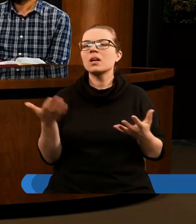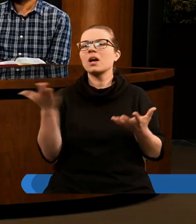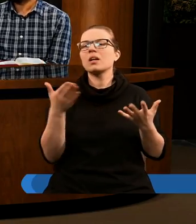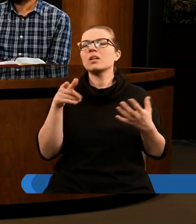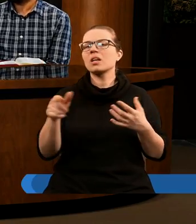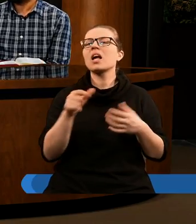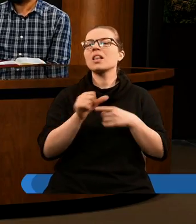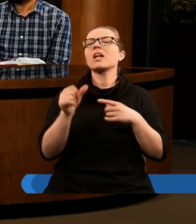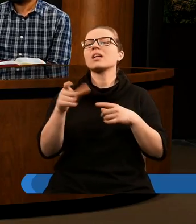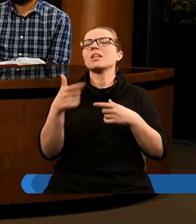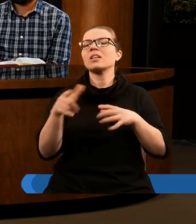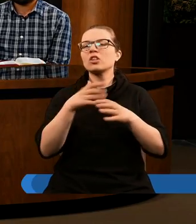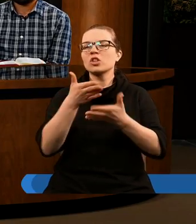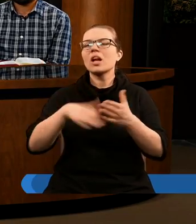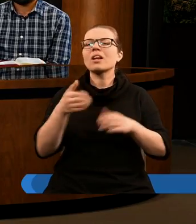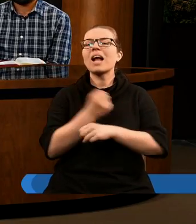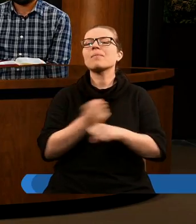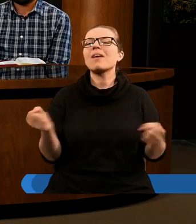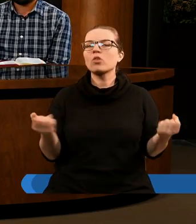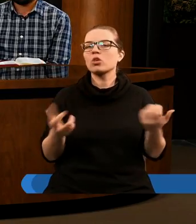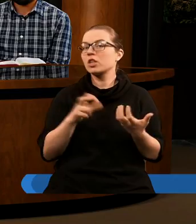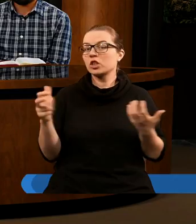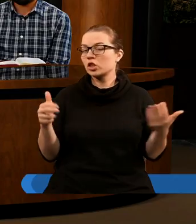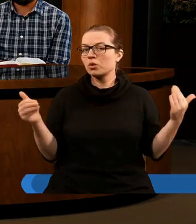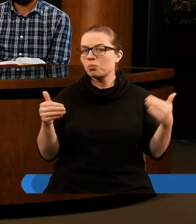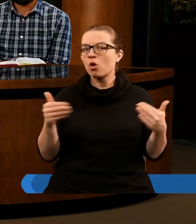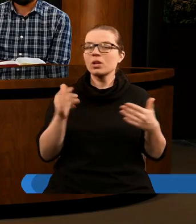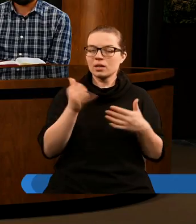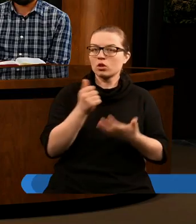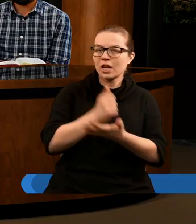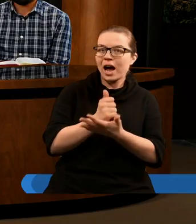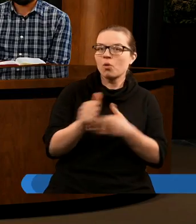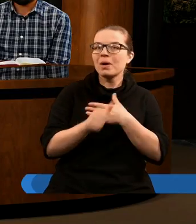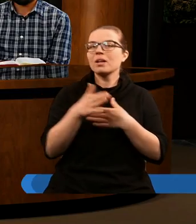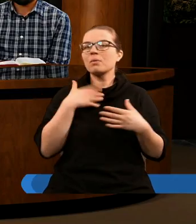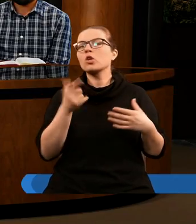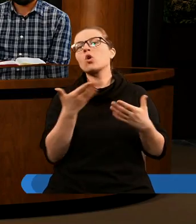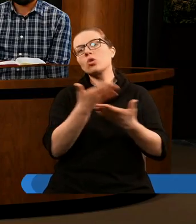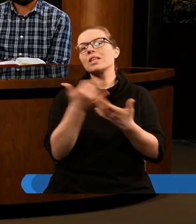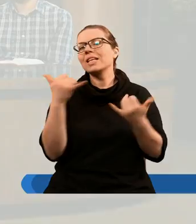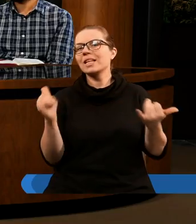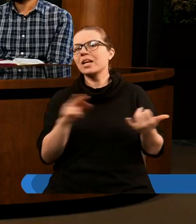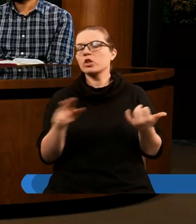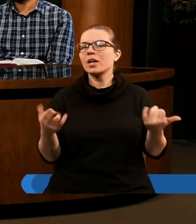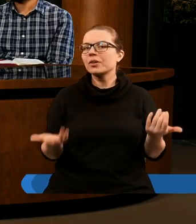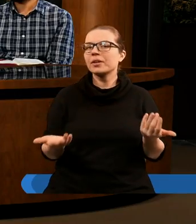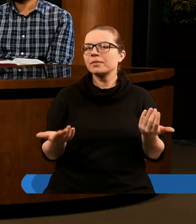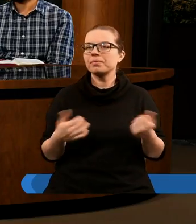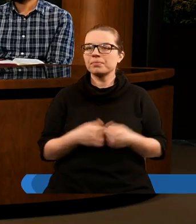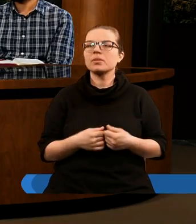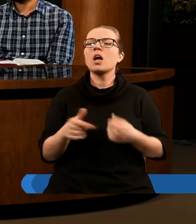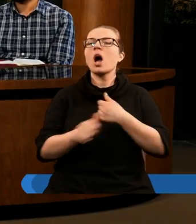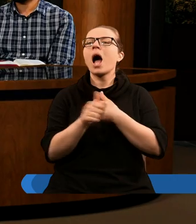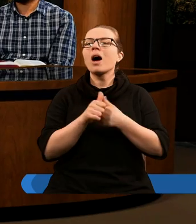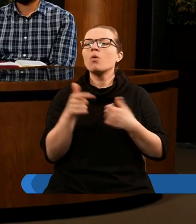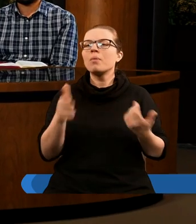a gdzie jest reszta zbawionych w takim razie? I czy może jednak macie jakieś argumenty, które sugerują coś innego? Jeśli chodzi